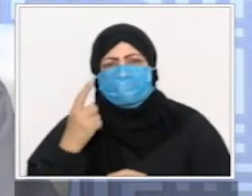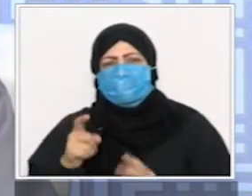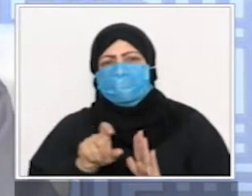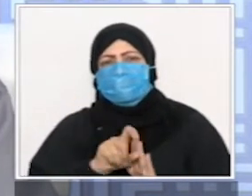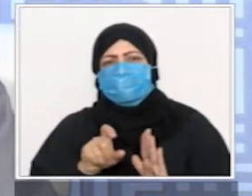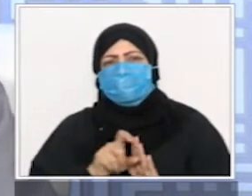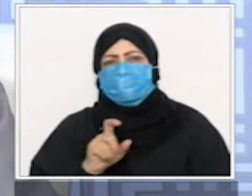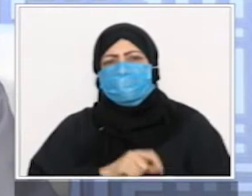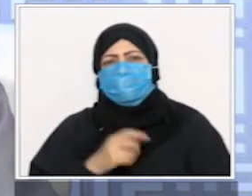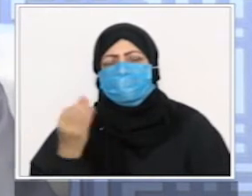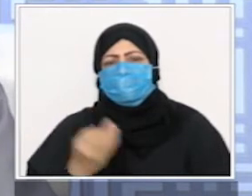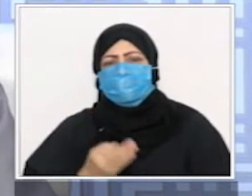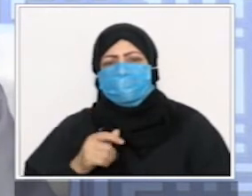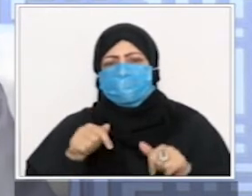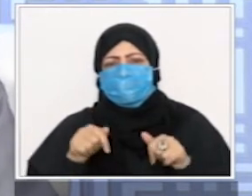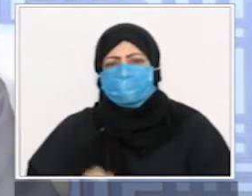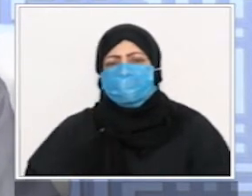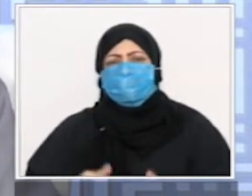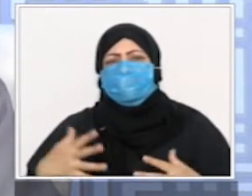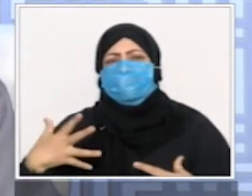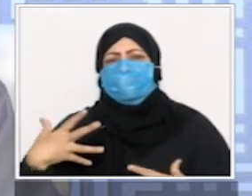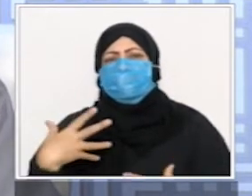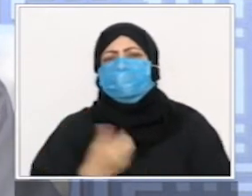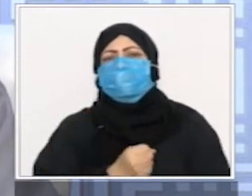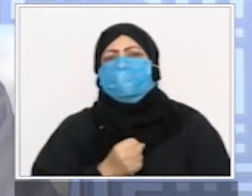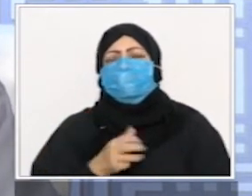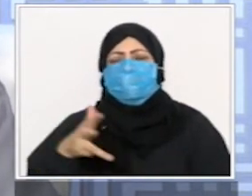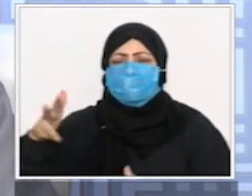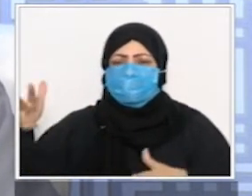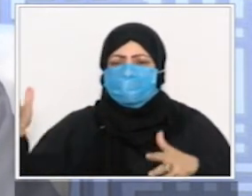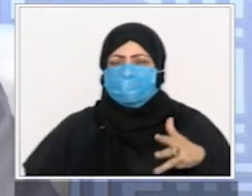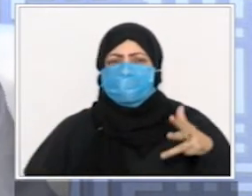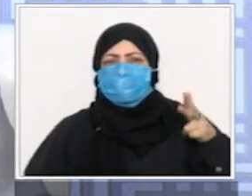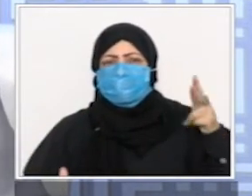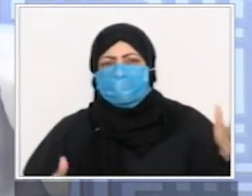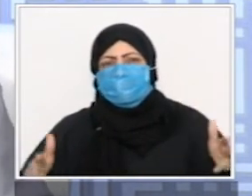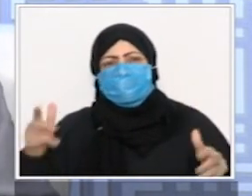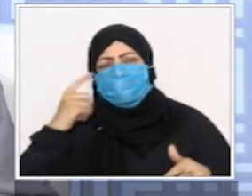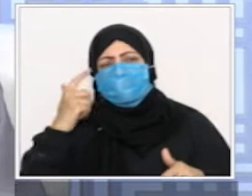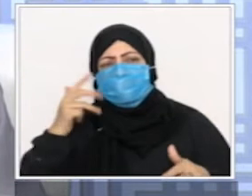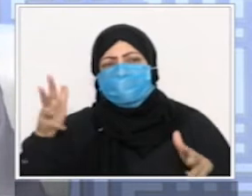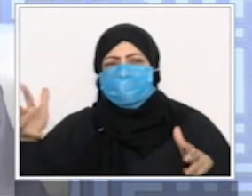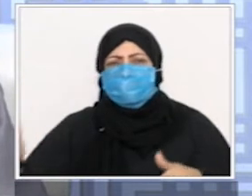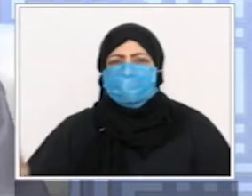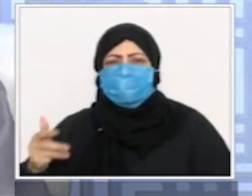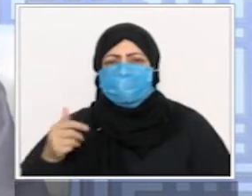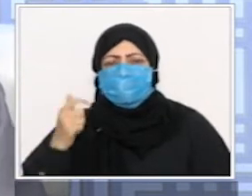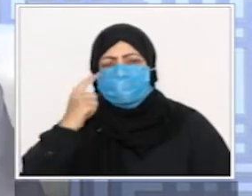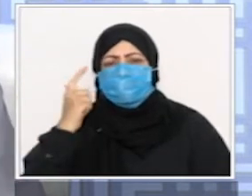المنطقة الشرقية إخواننا هناك لعلهم التبس عليهم الأمر في هذا الأمر فجعلوا الآذان